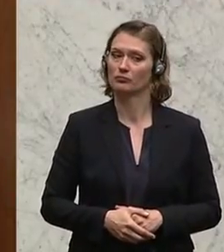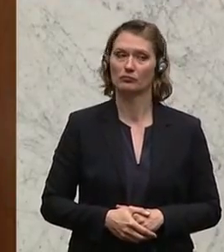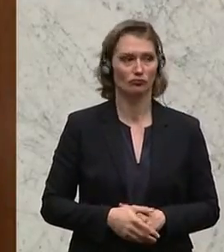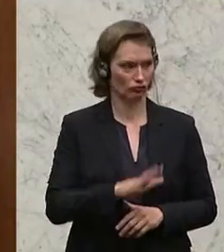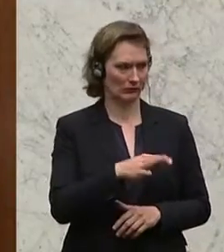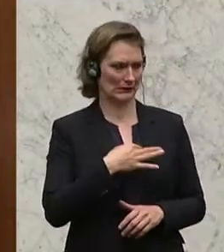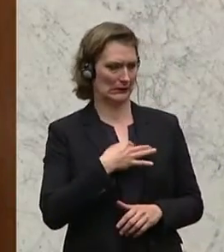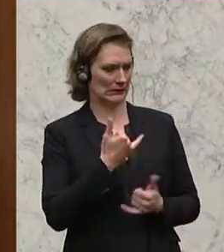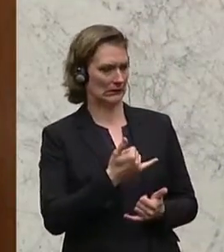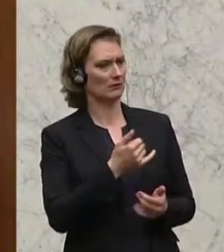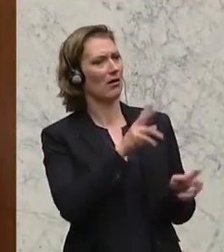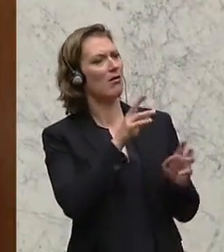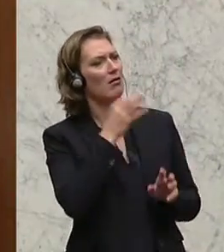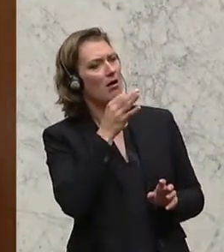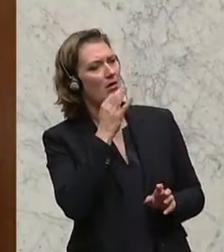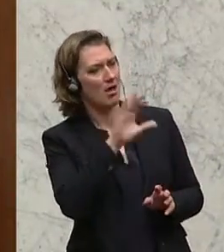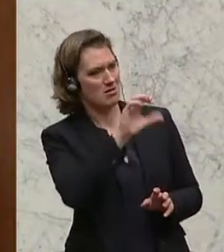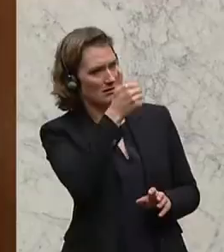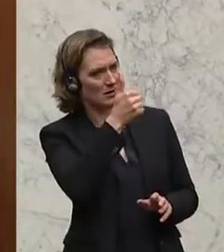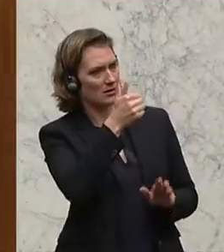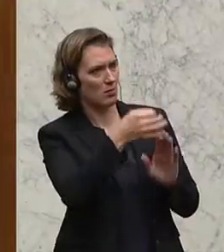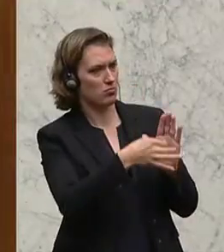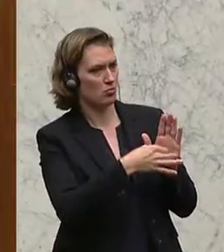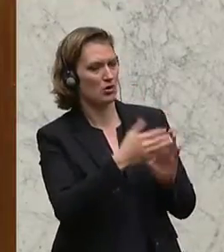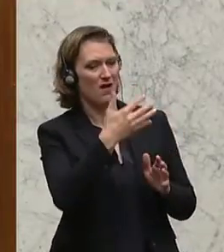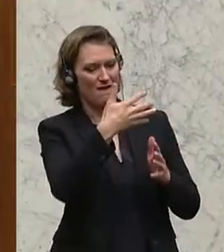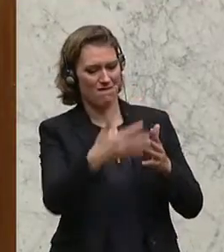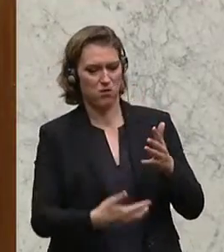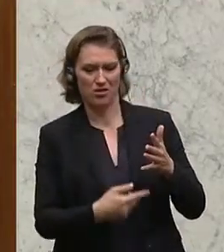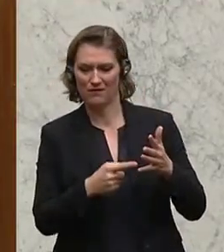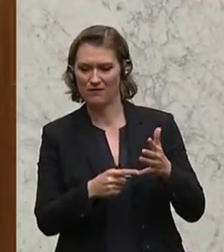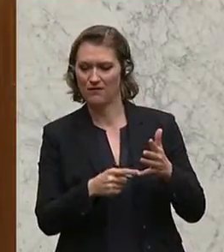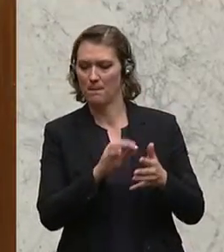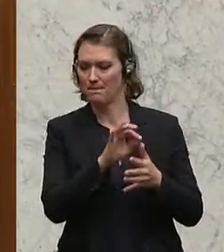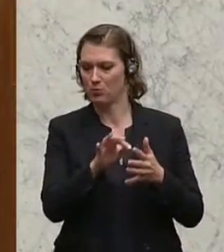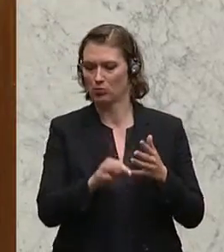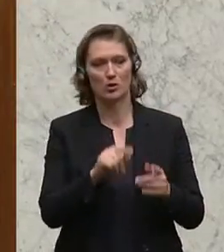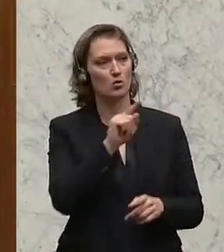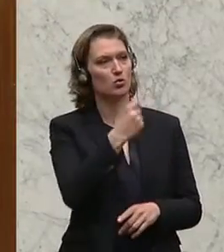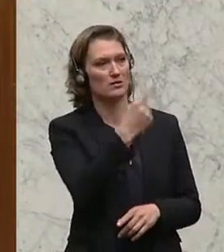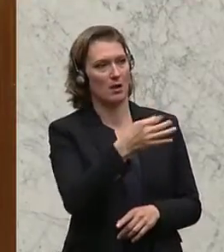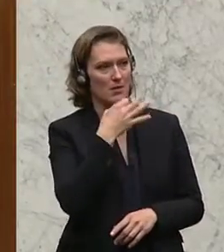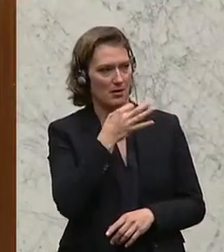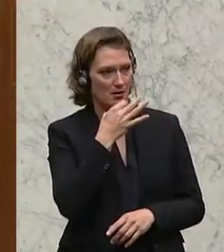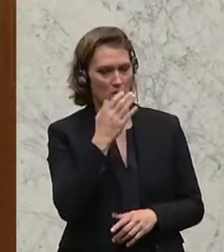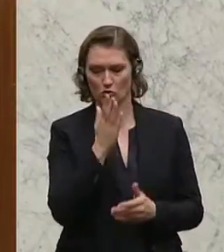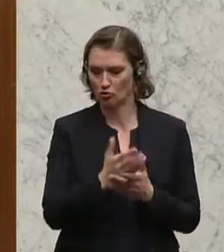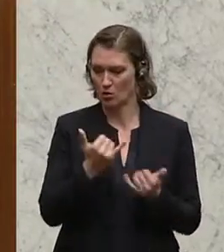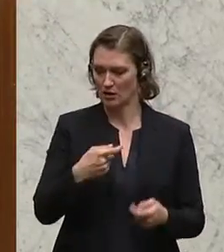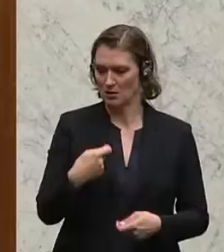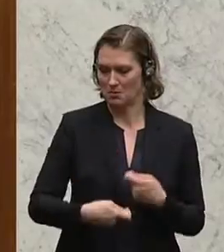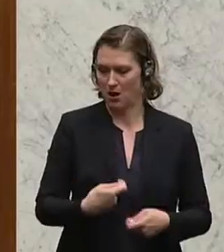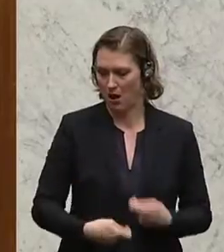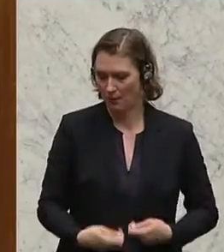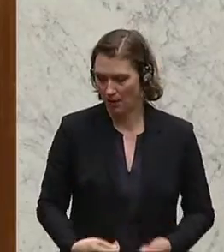Ich komme jetzt einmal zu dem Thema, erstens, dieser fünf Punkte, die du erwähnt hast. Die werden bereits